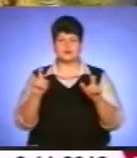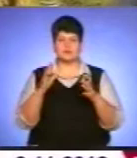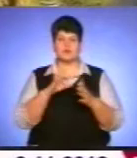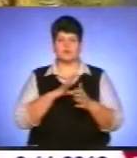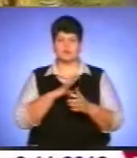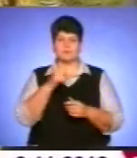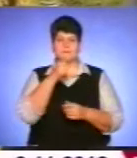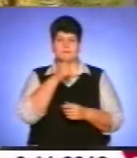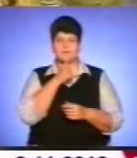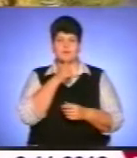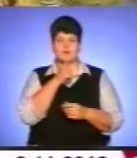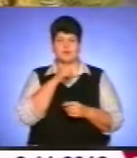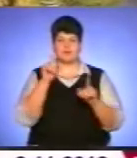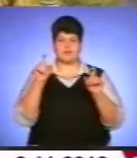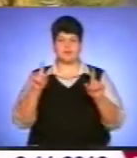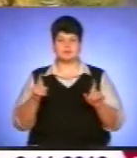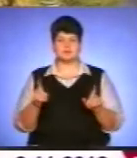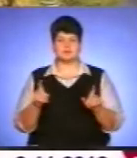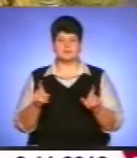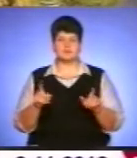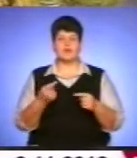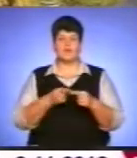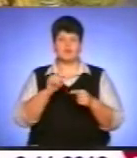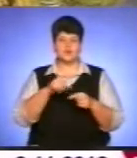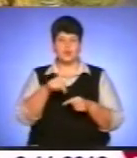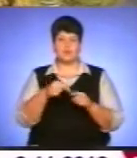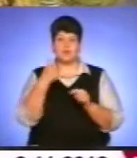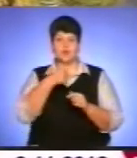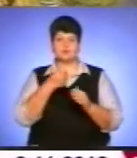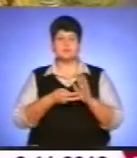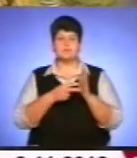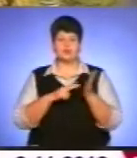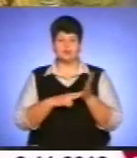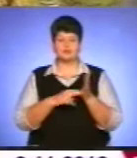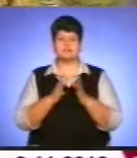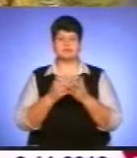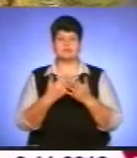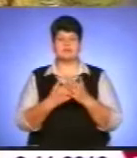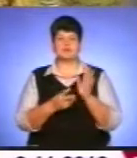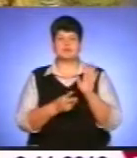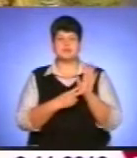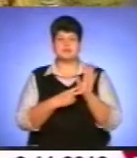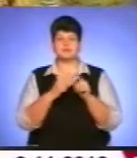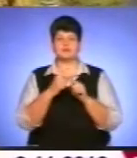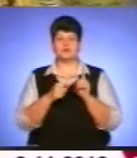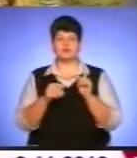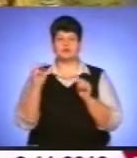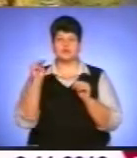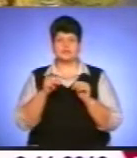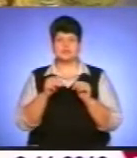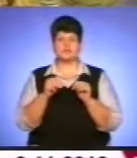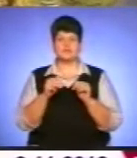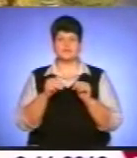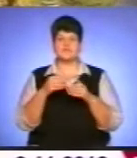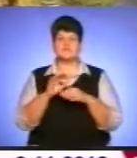пробне тестування. У нас в цьому році планується близько 7-7,5 тисяч абітурієнтів.